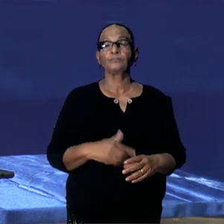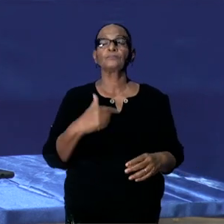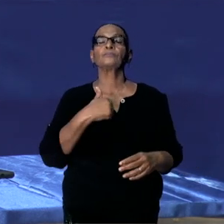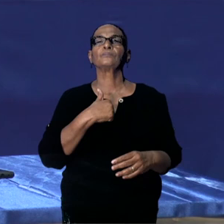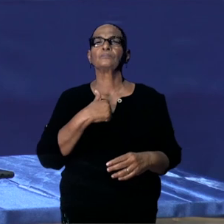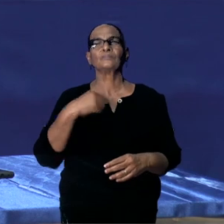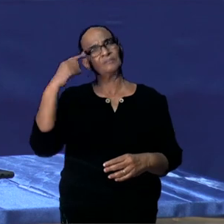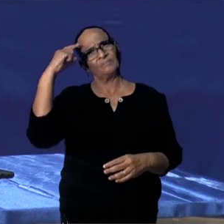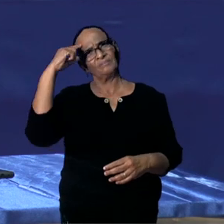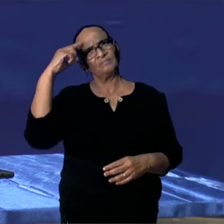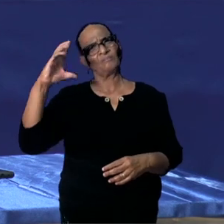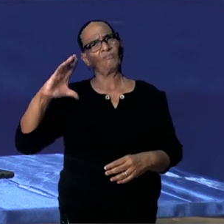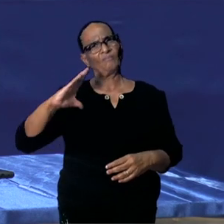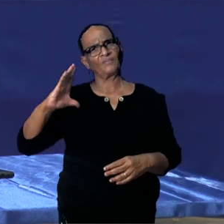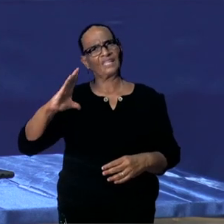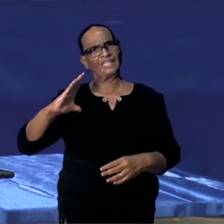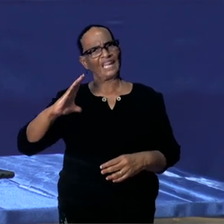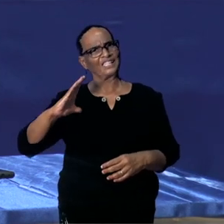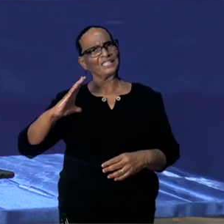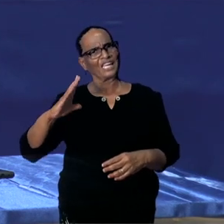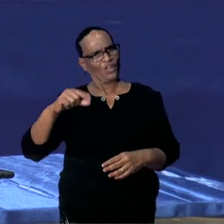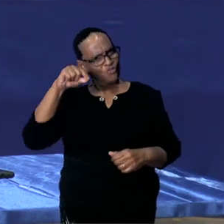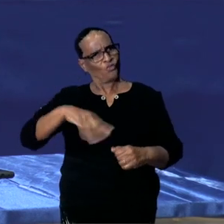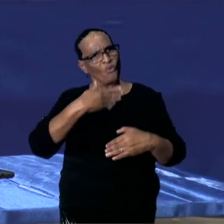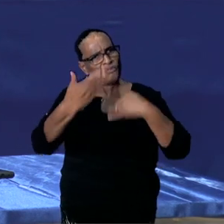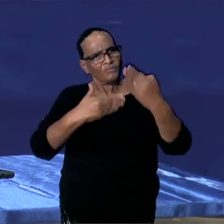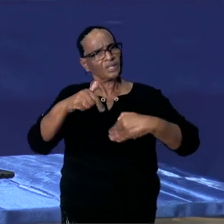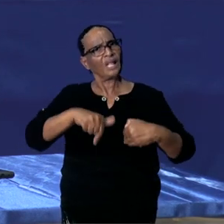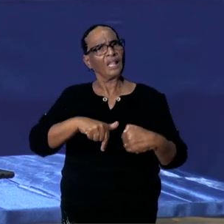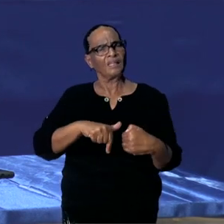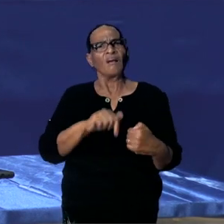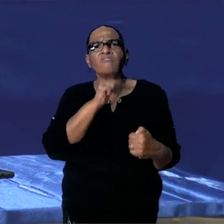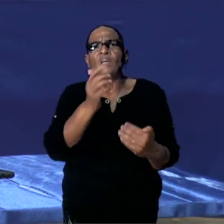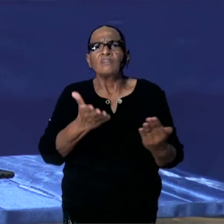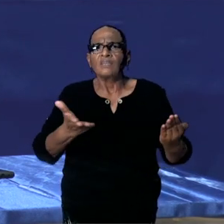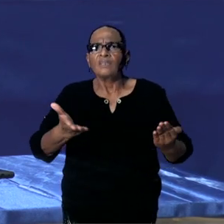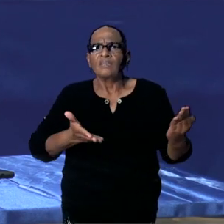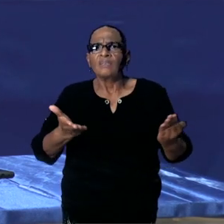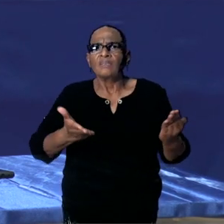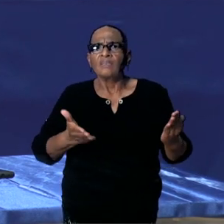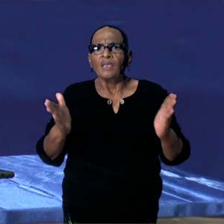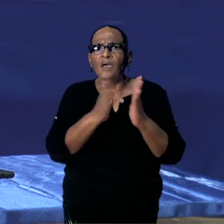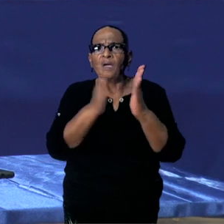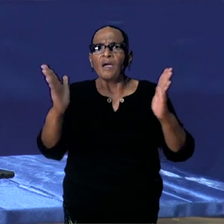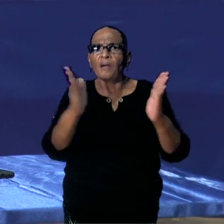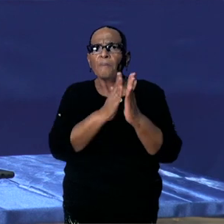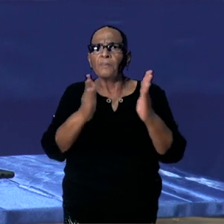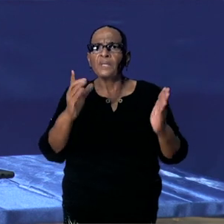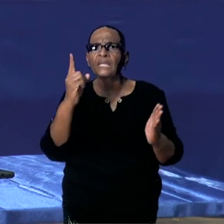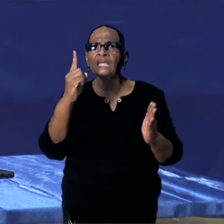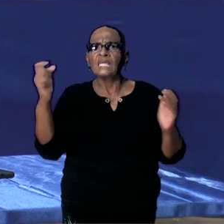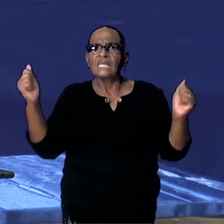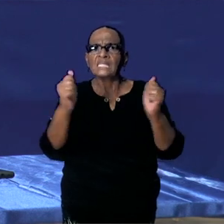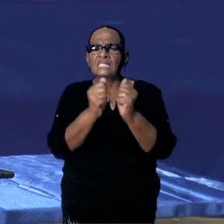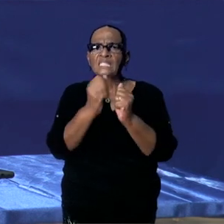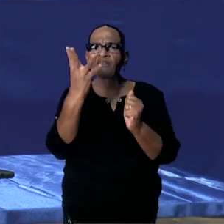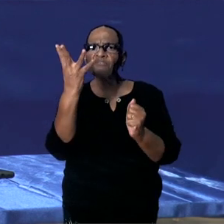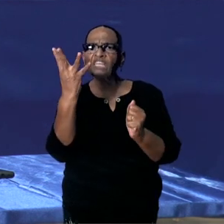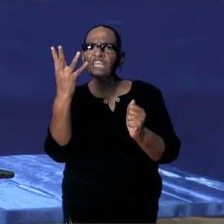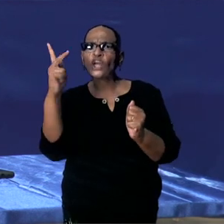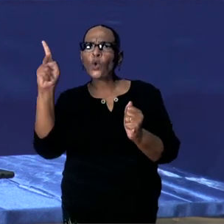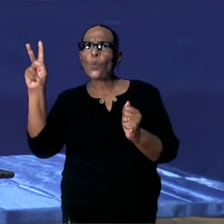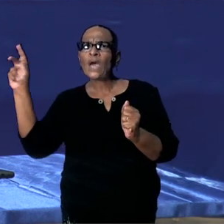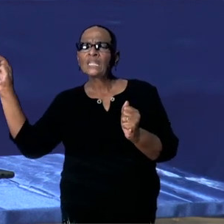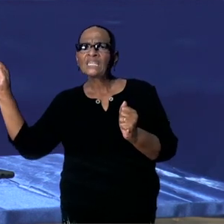Ik denk, de directeur gaat nu vertellen wat ik zo graag wil weten. Wat die periode na dat eerste jaar, na die eerste vier kwartalen,